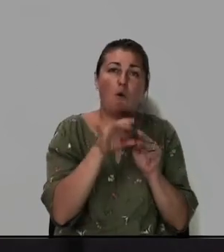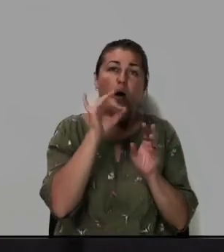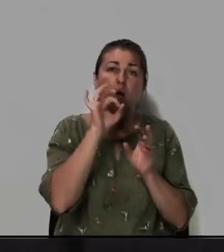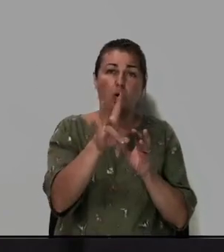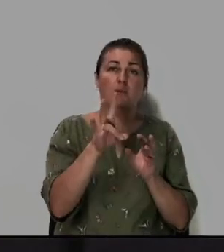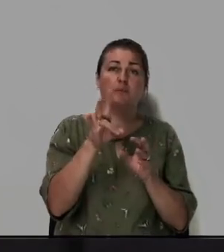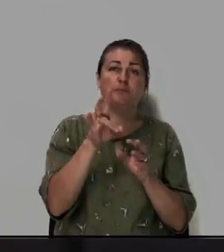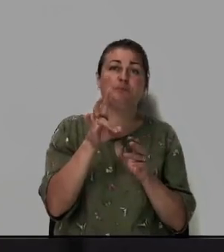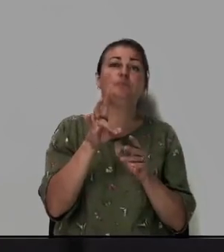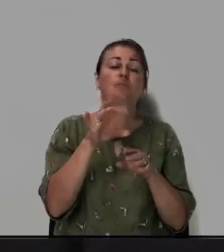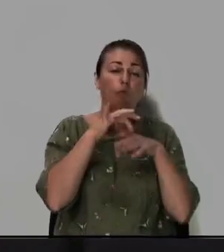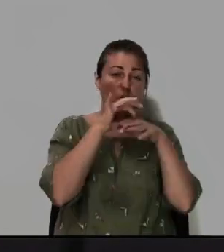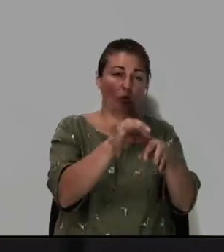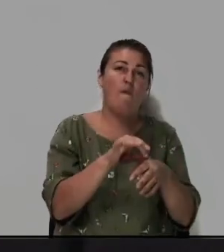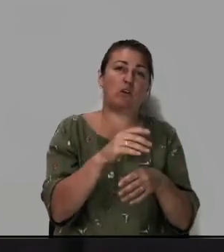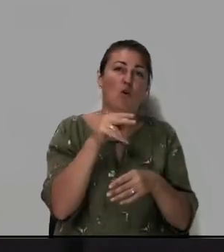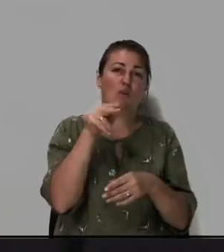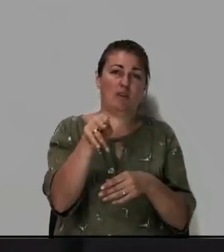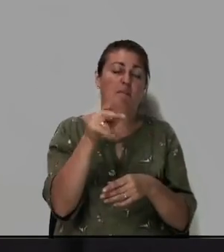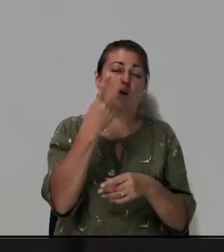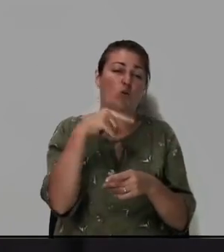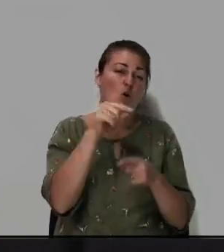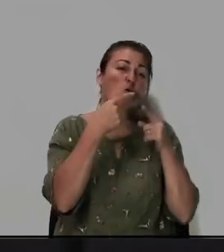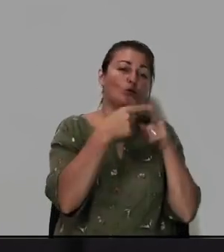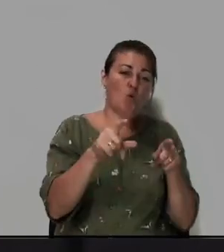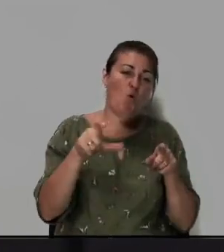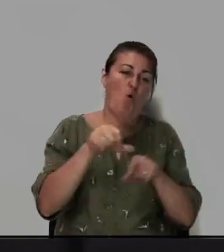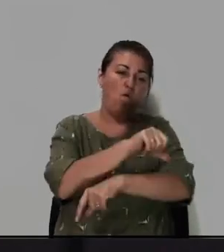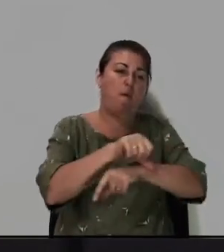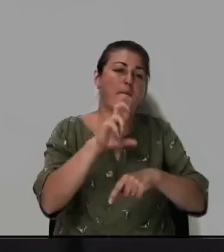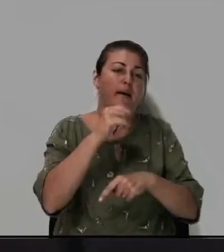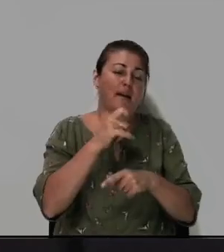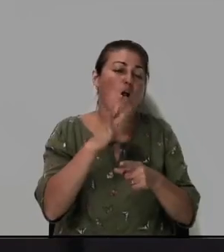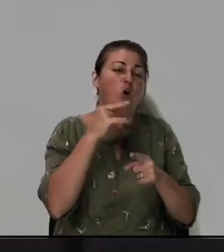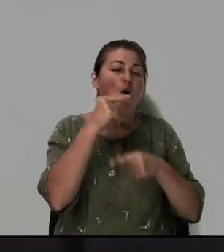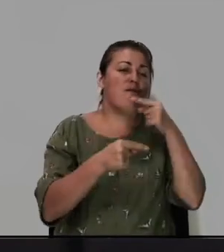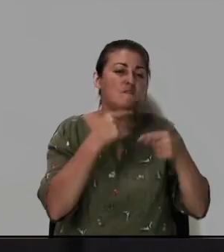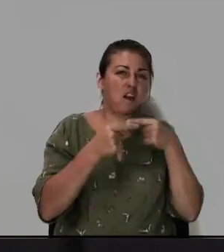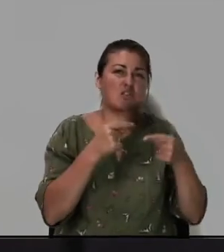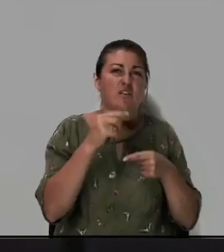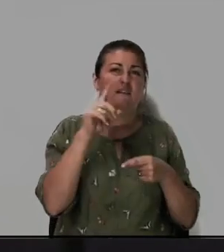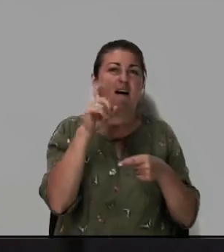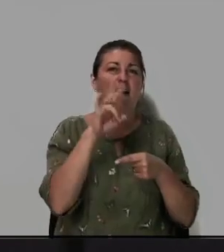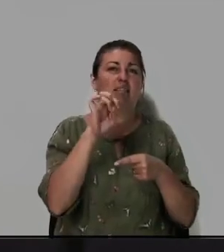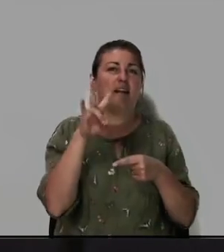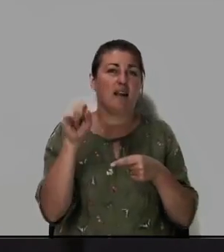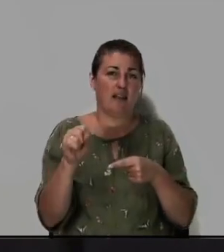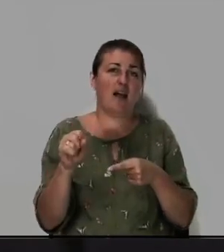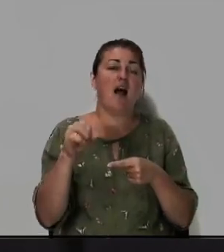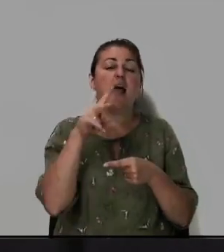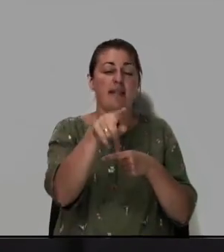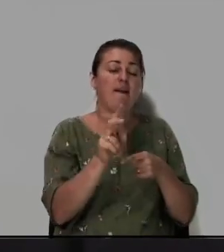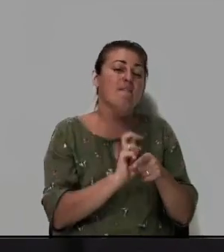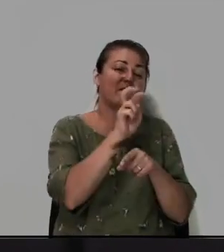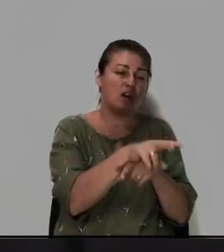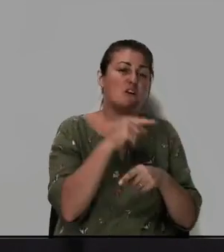доведет тебя до другого берега до вечного Ханана и войдешь